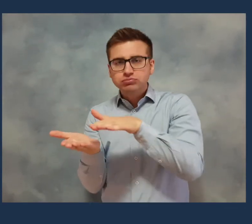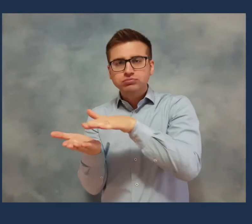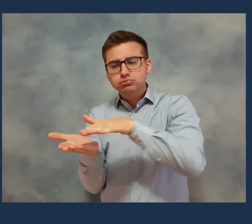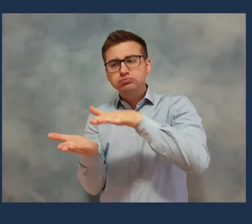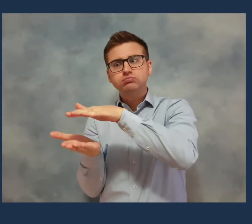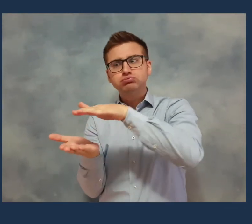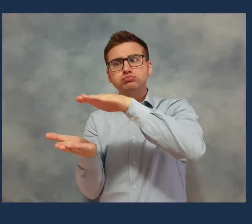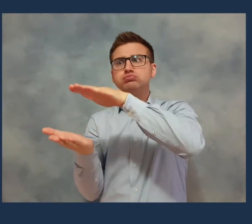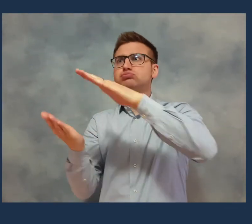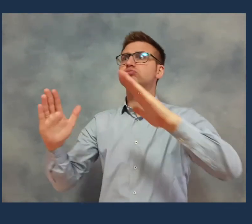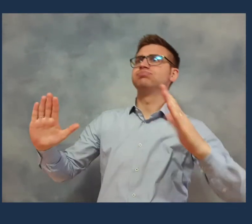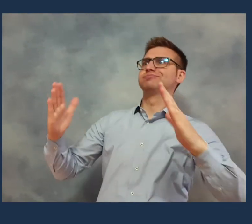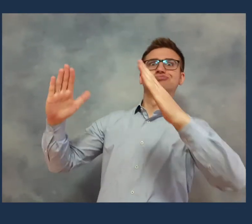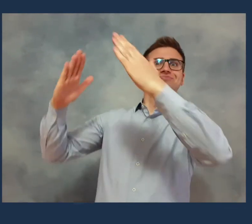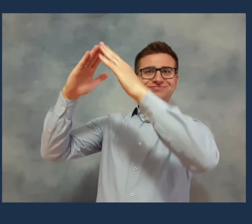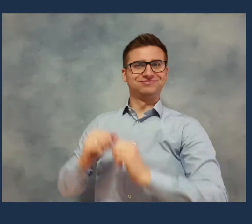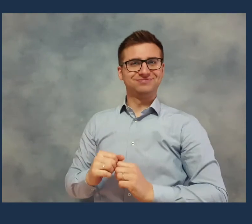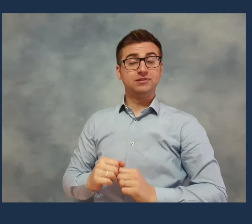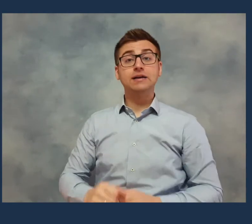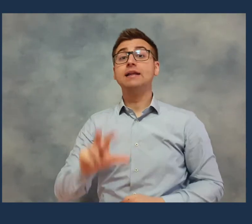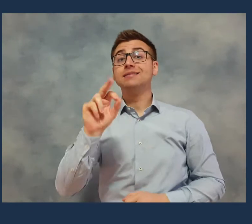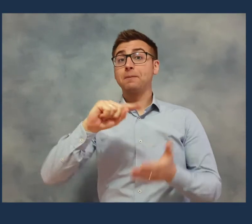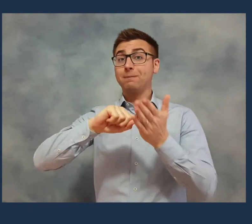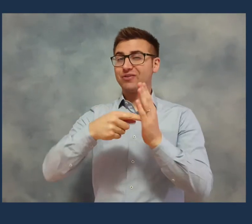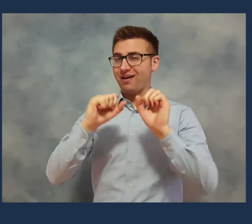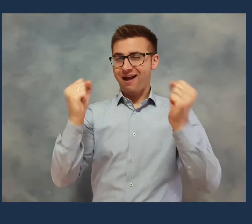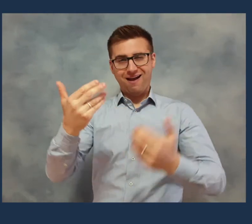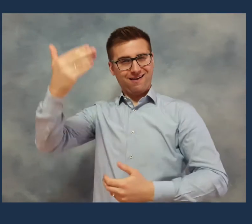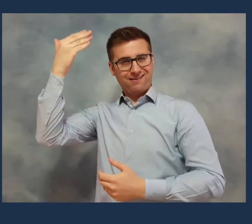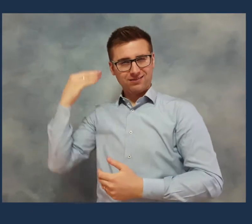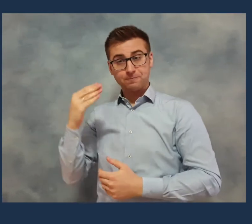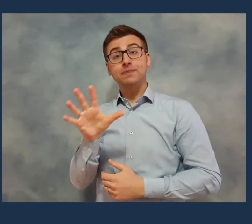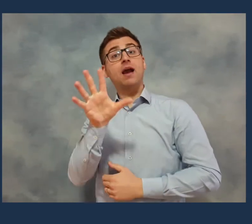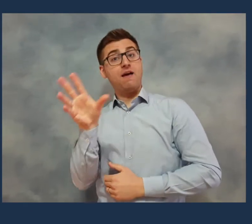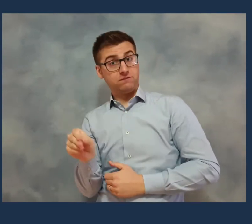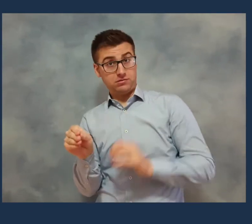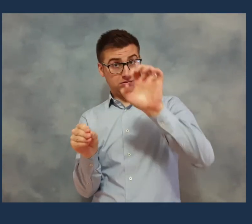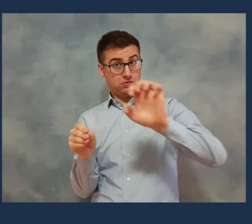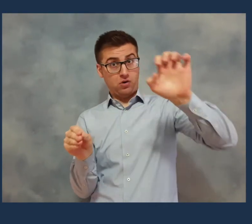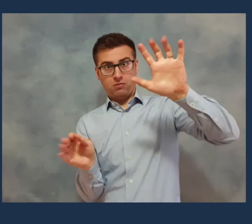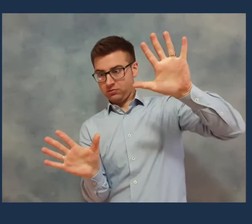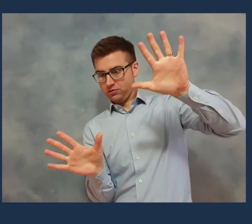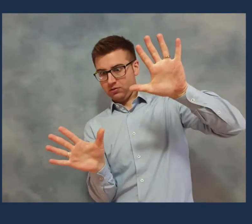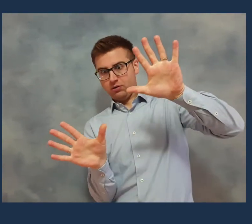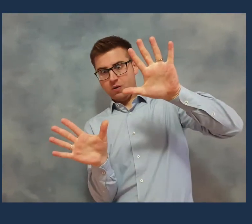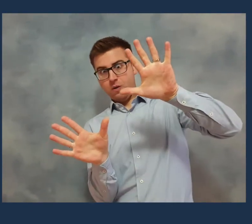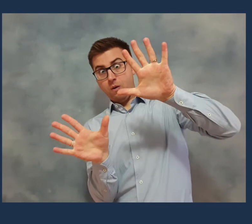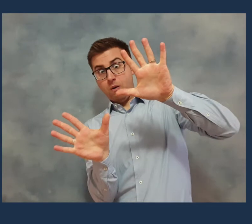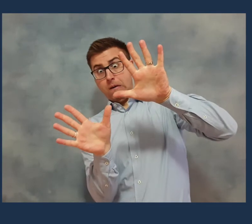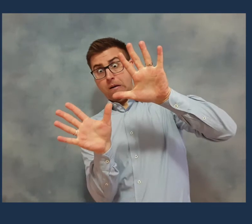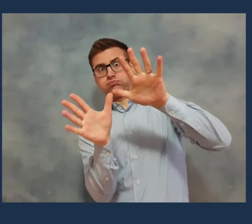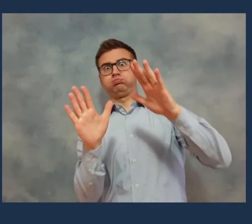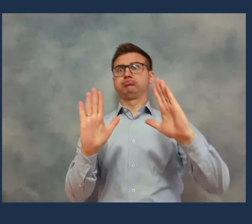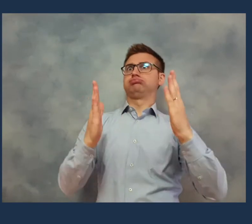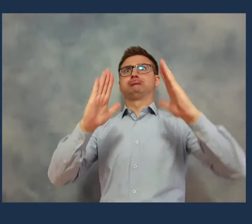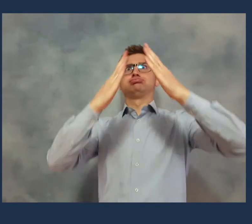costituiscono l'ossatura delle montagne. Poi, 30 milioni di anni fa circa, Africa ed Europa si fanno